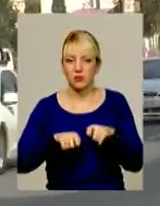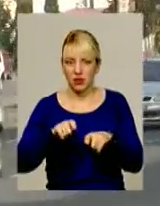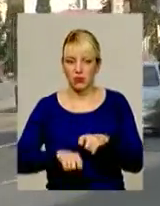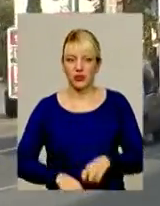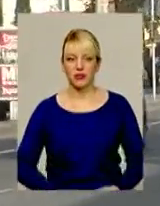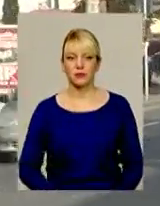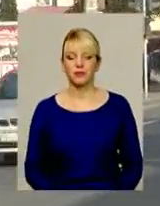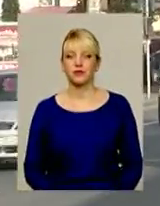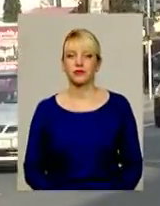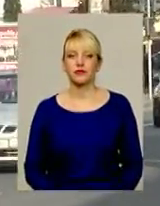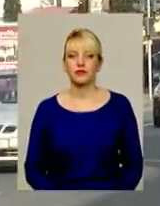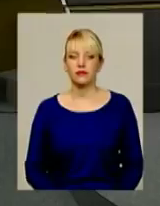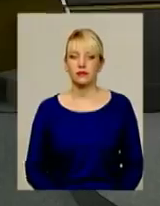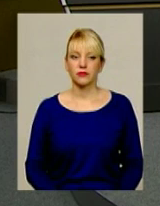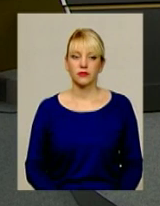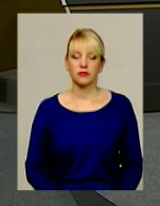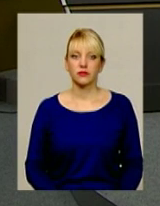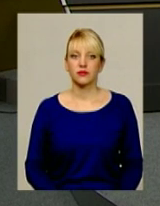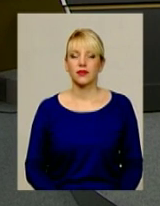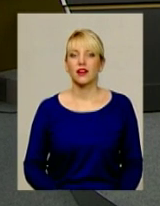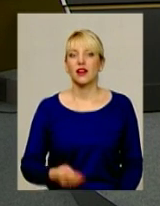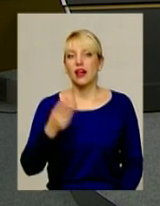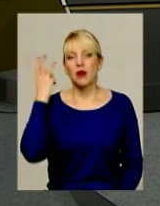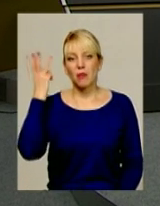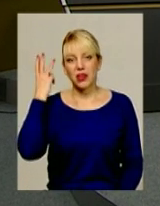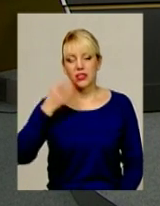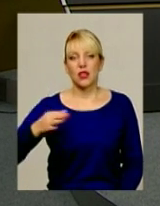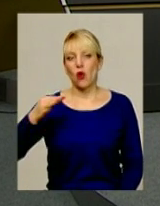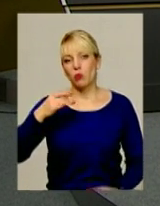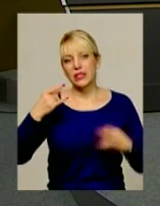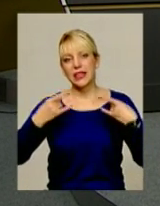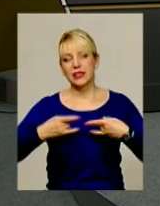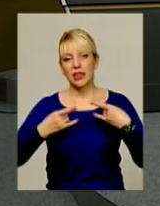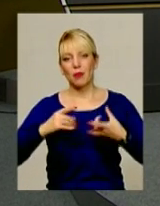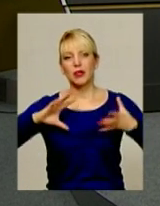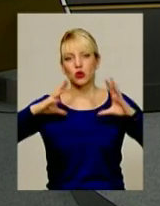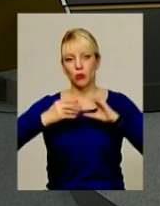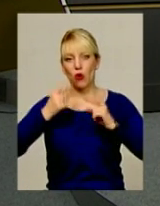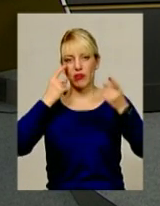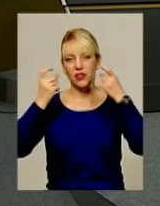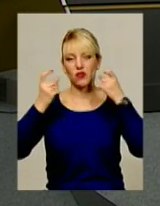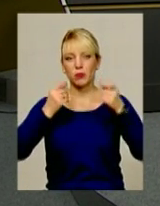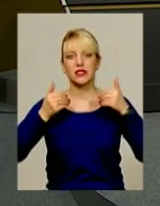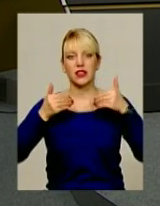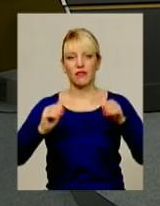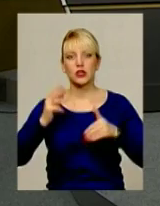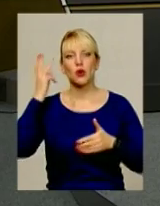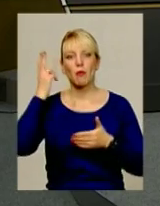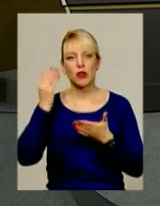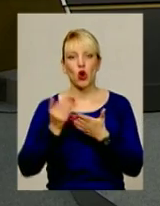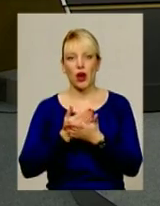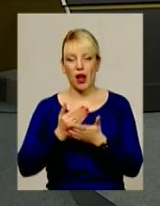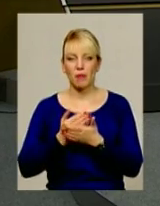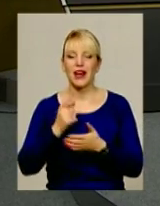для інформаційного випуску. В ефірі Хмельницького обласного телебачення підсумковий інформаційний випуск «Панорама».